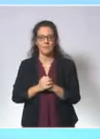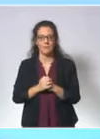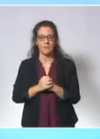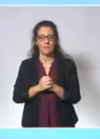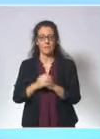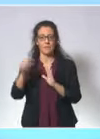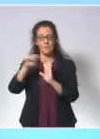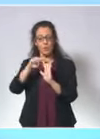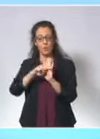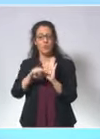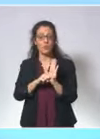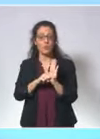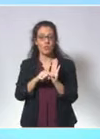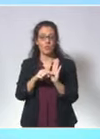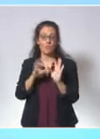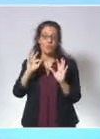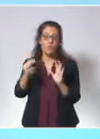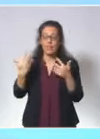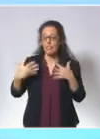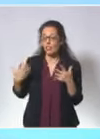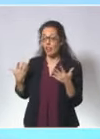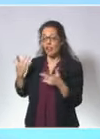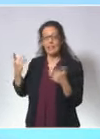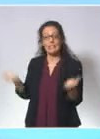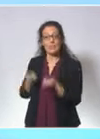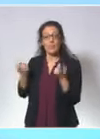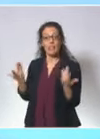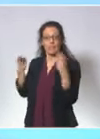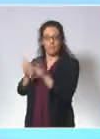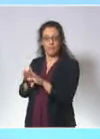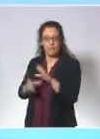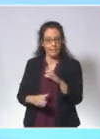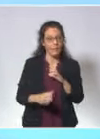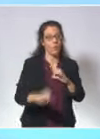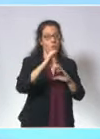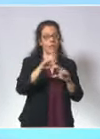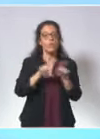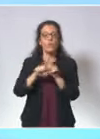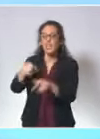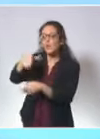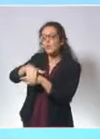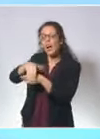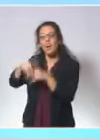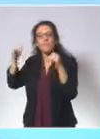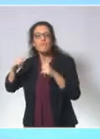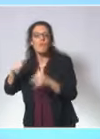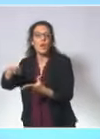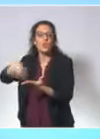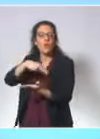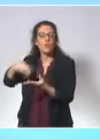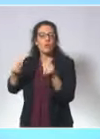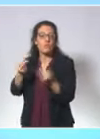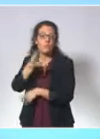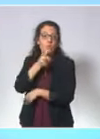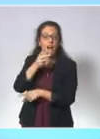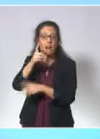viennent compléter la fermeture des discothèques et l'interdiction des soirées dansantes dans les bars et les restaurants.